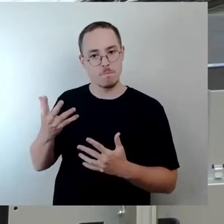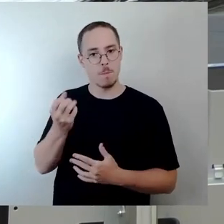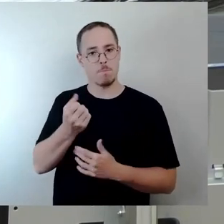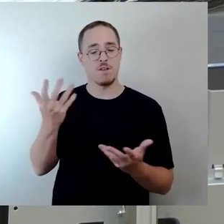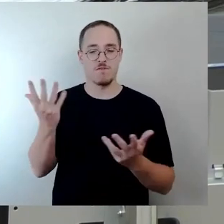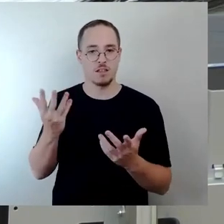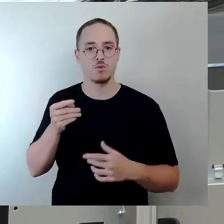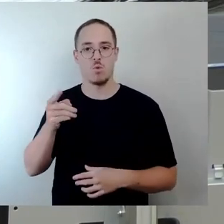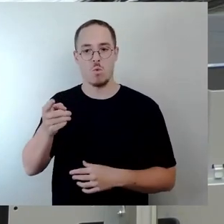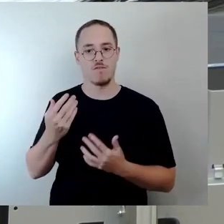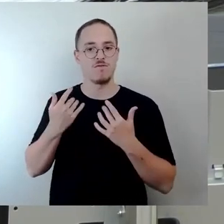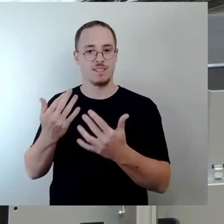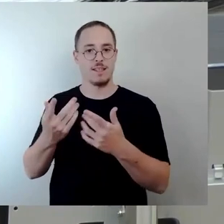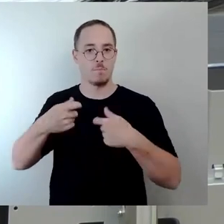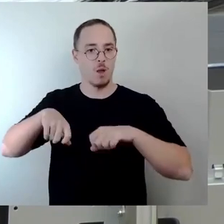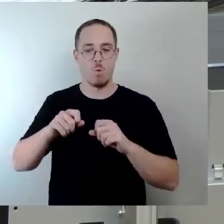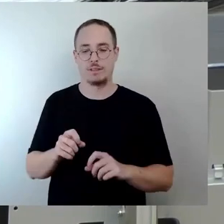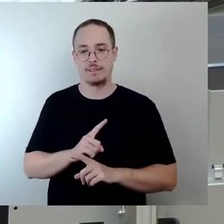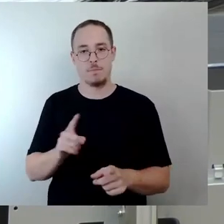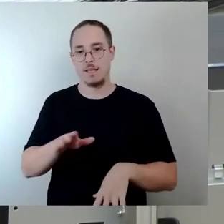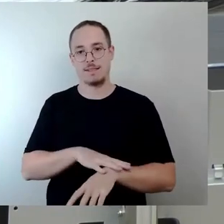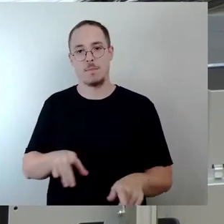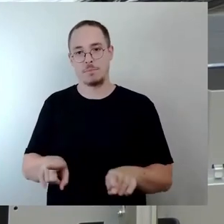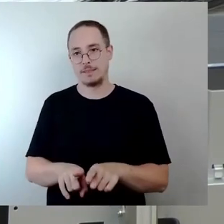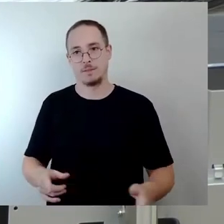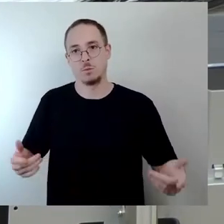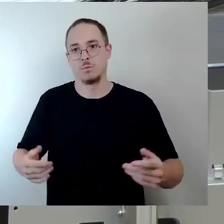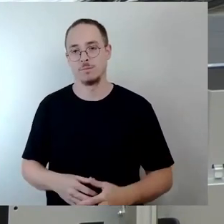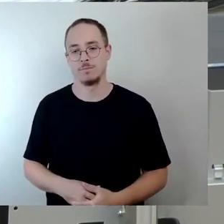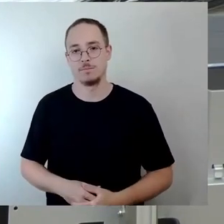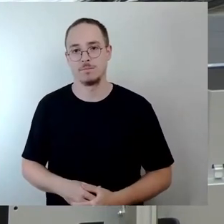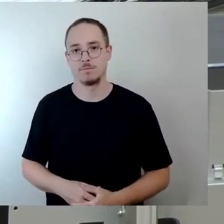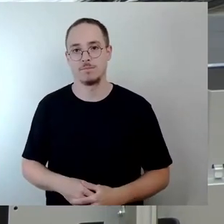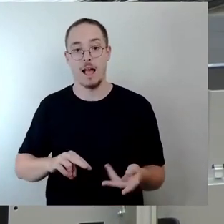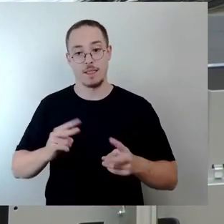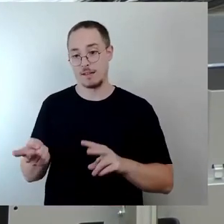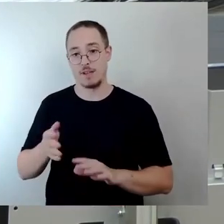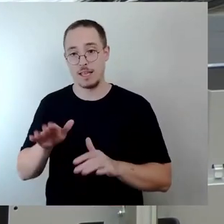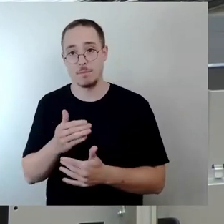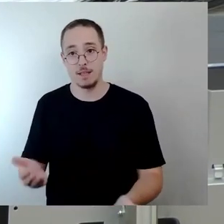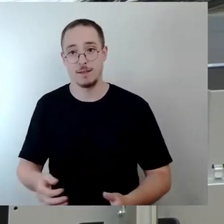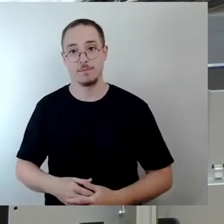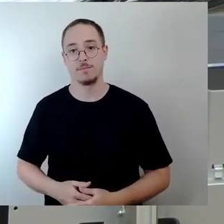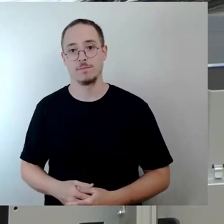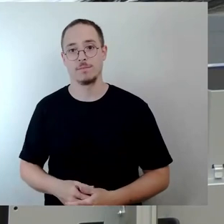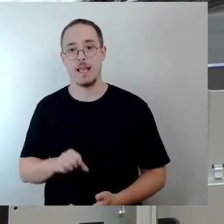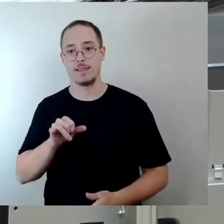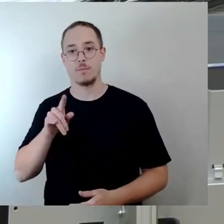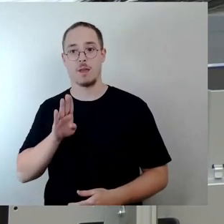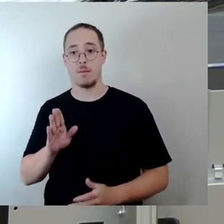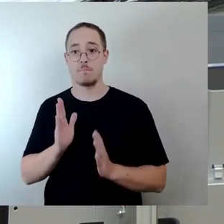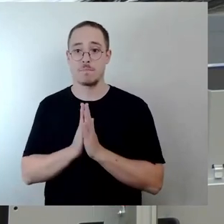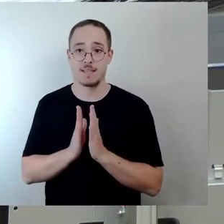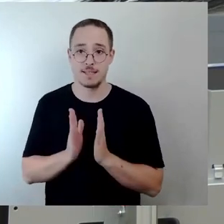Wir haben festgestellt, dass es keine Alternative gibt. Wir haben das SIB gebeten, diesen